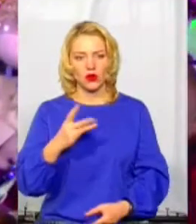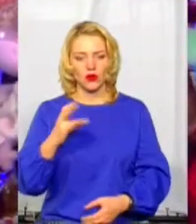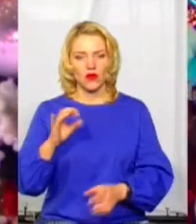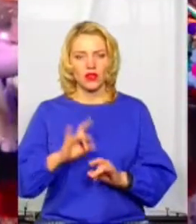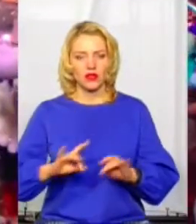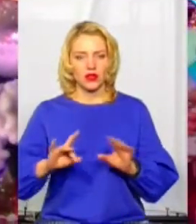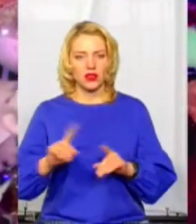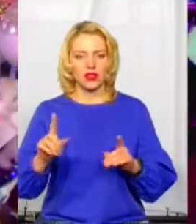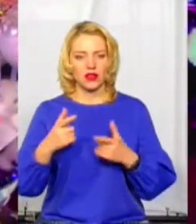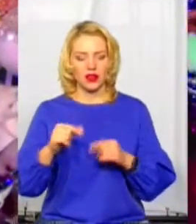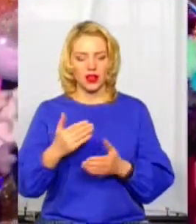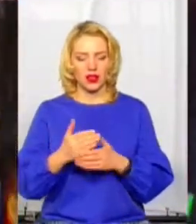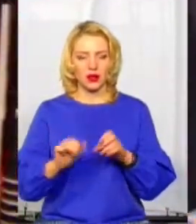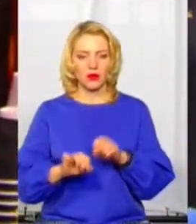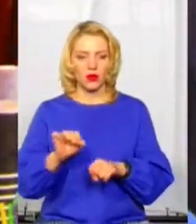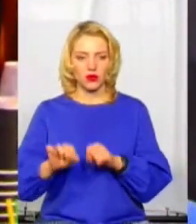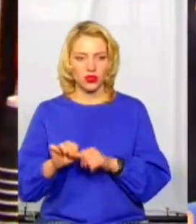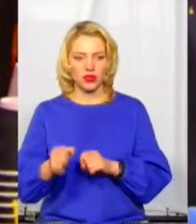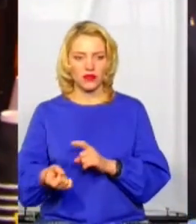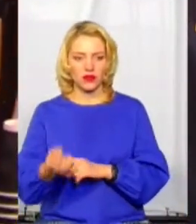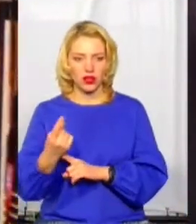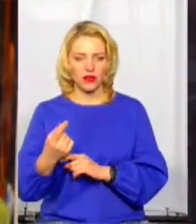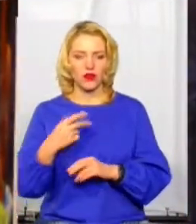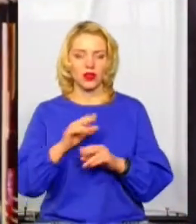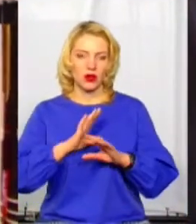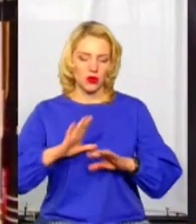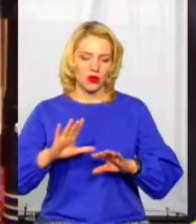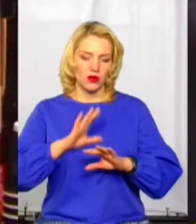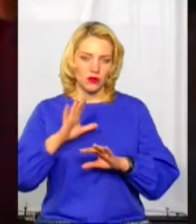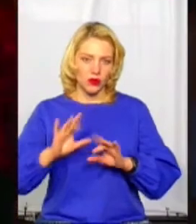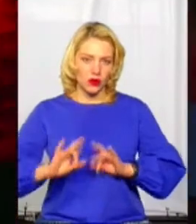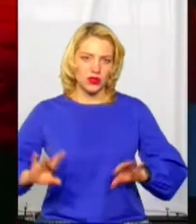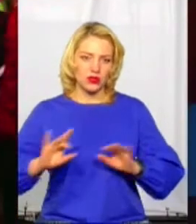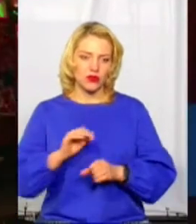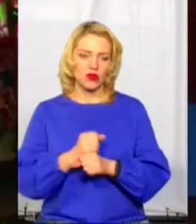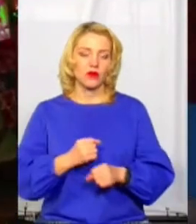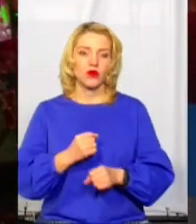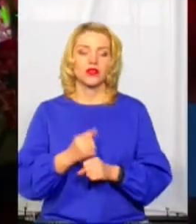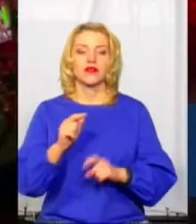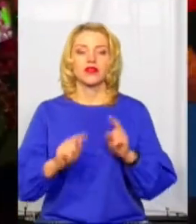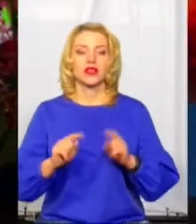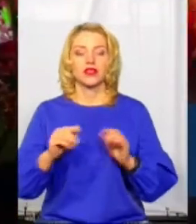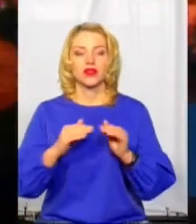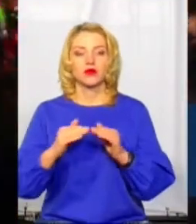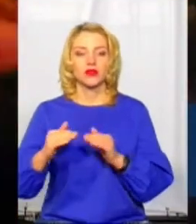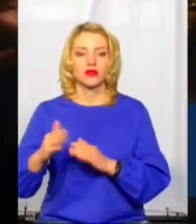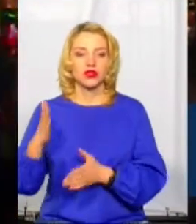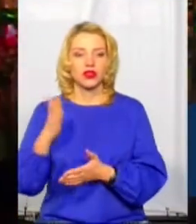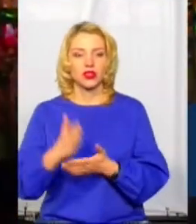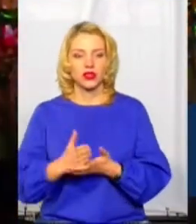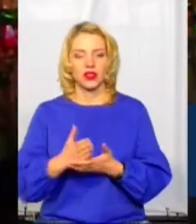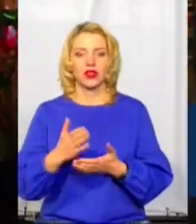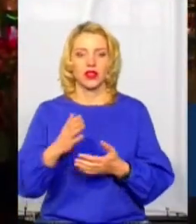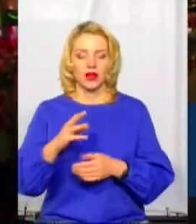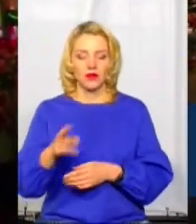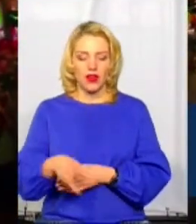додає, там де порушення таки виявили, з працівниками провели роз'яснювальну роботу. В деяких будиночках є вогнегасники,